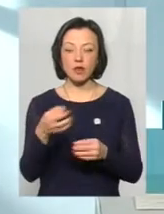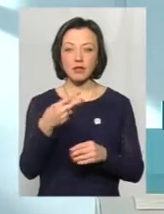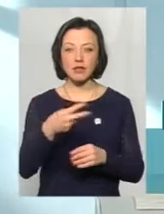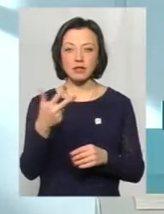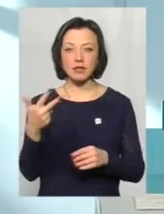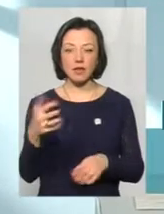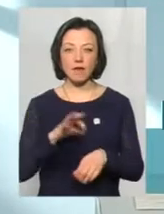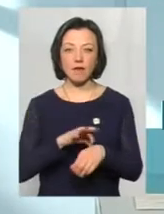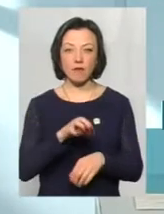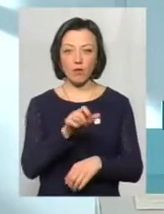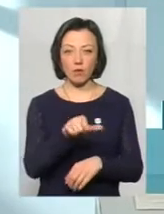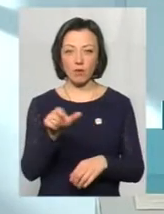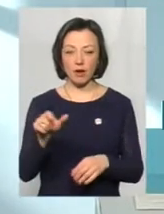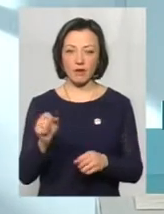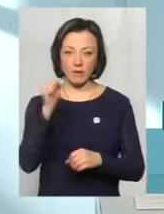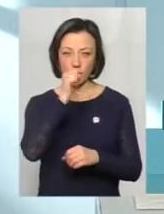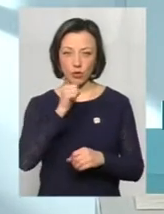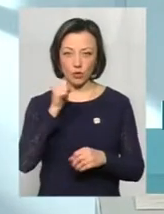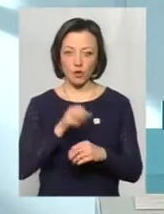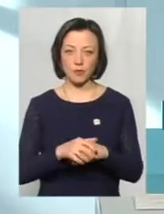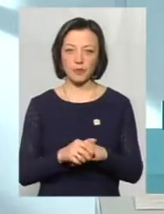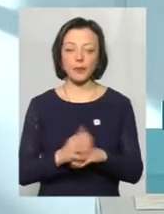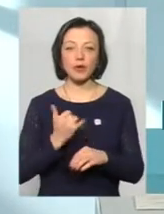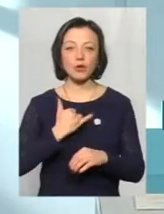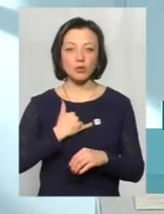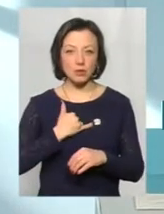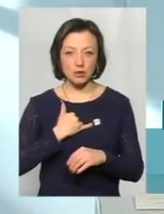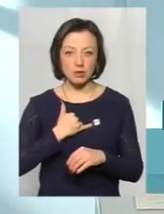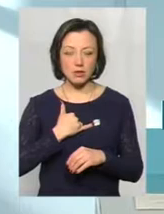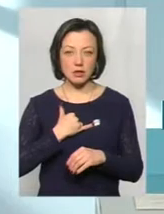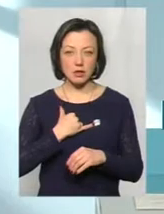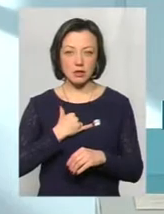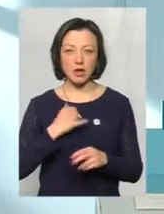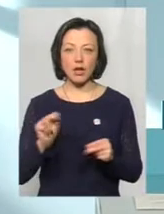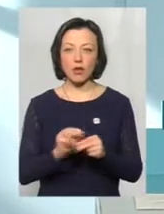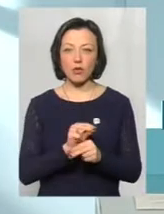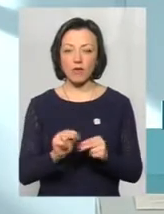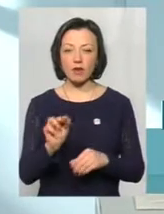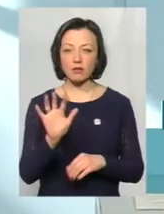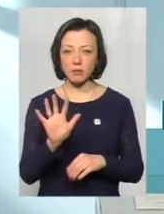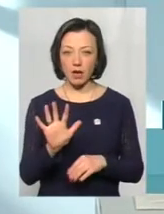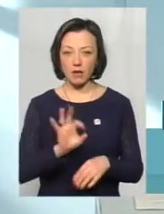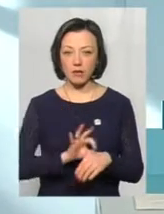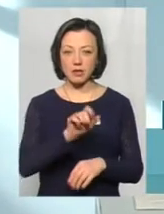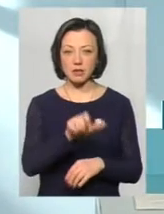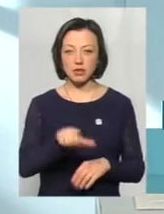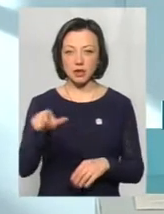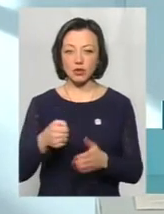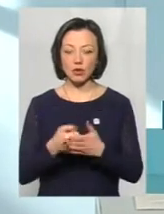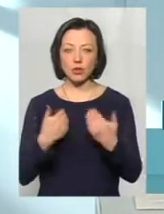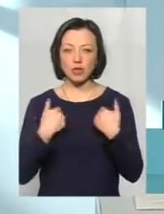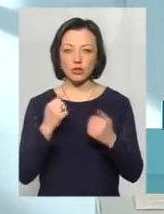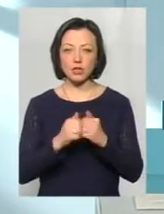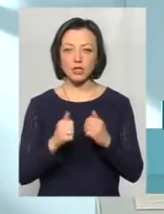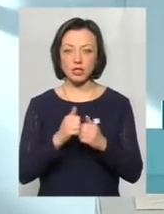хворих з відмороженнями. В нас лікувалося 5 пацієнтів. До нас частіше